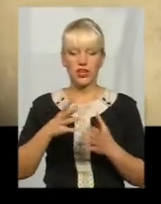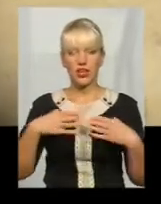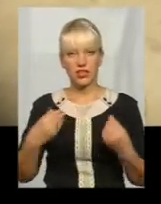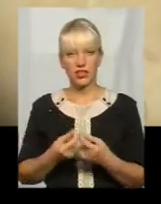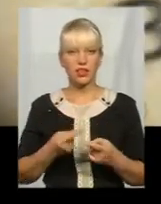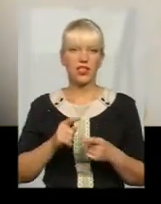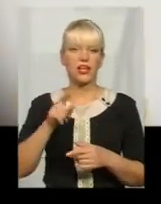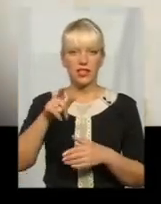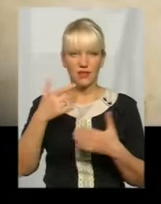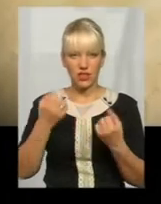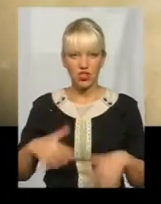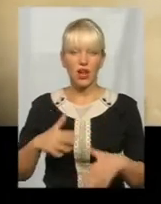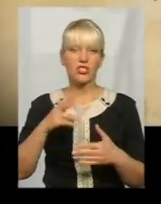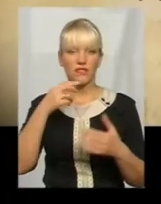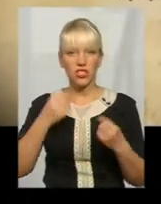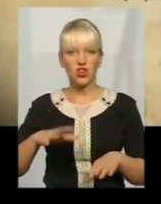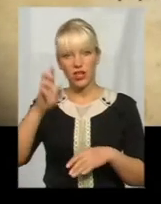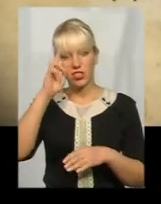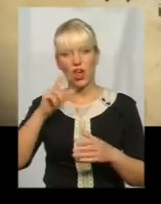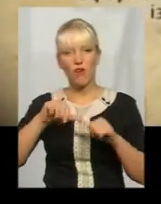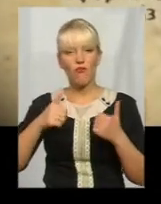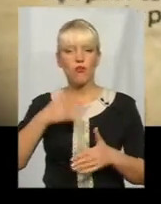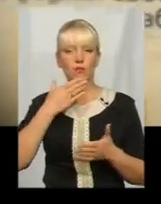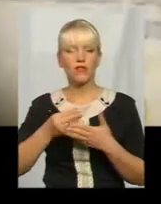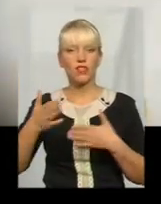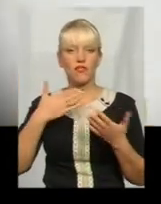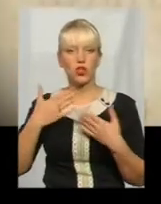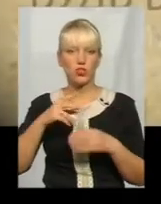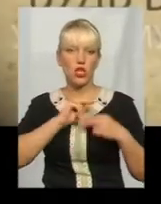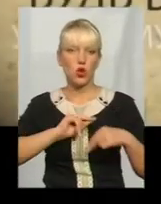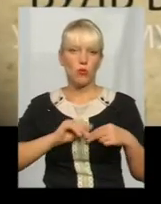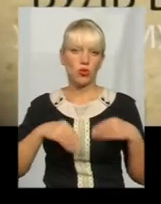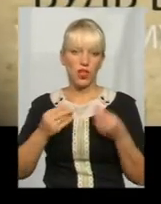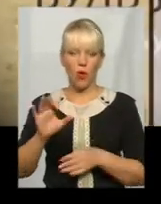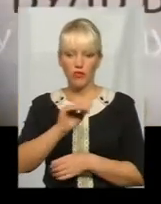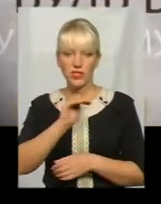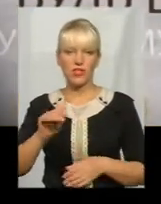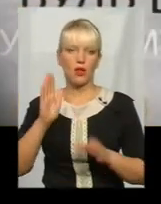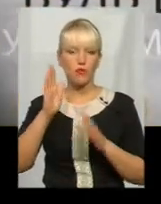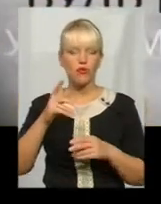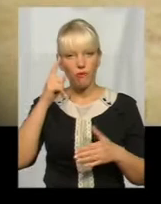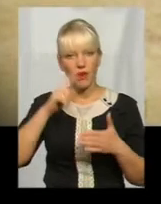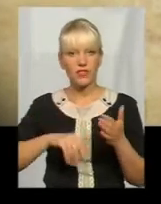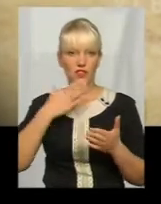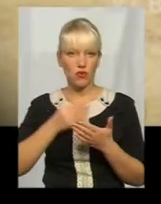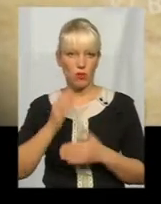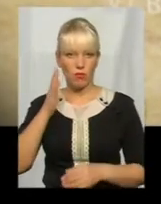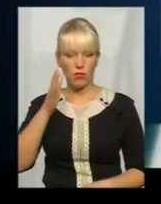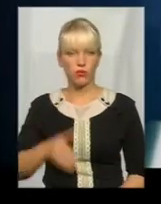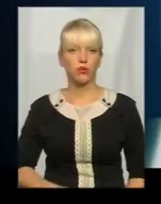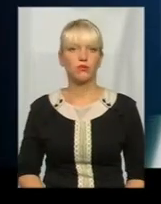– втрачає держава. Оформи свої відносини із роботодавцем офіційно. Будь впевненим у своєму майбутньому.